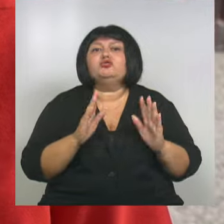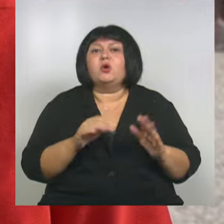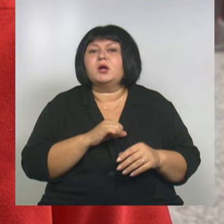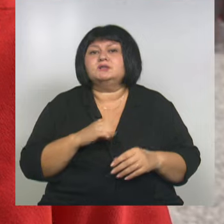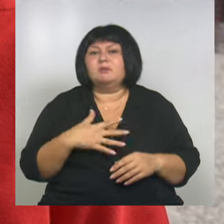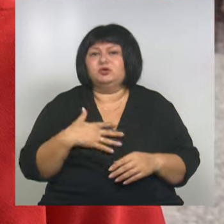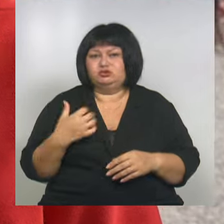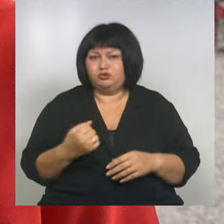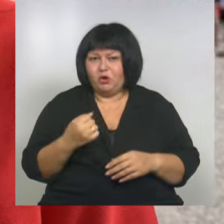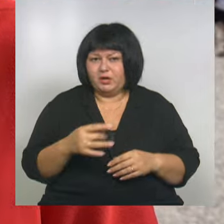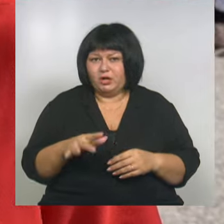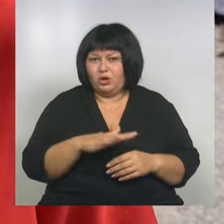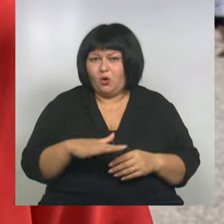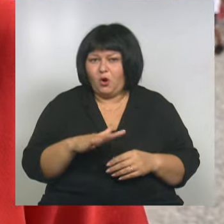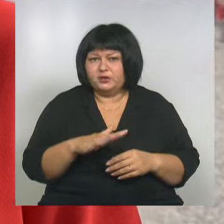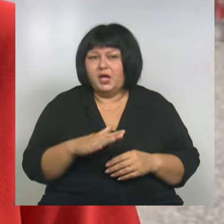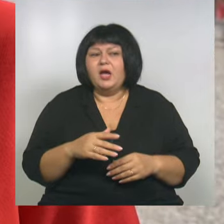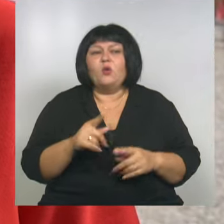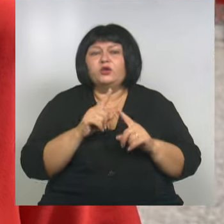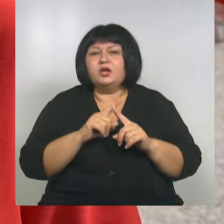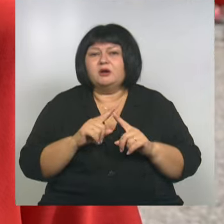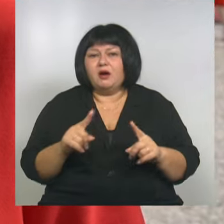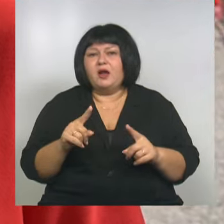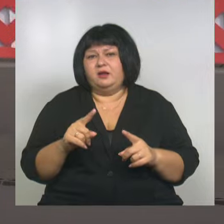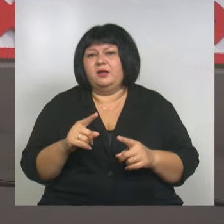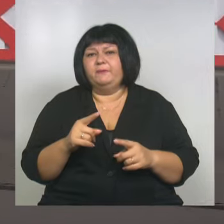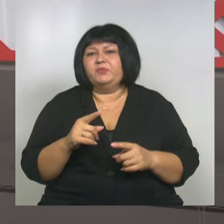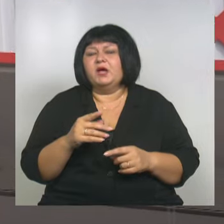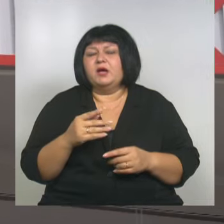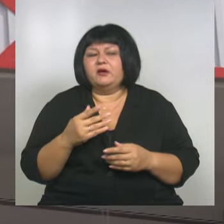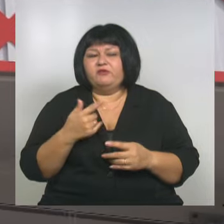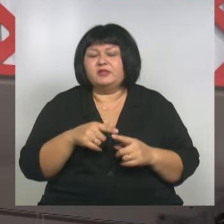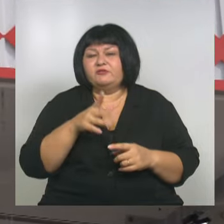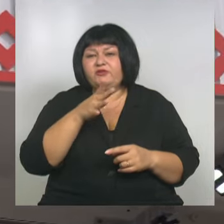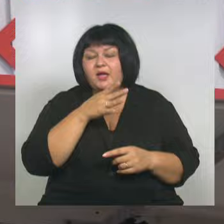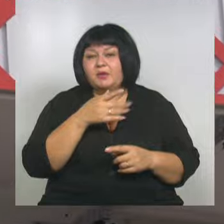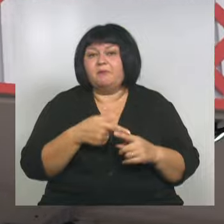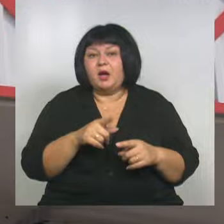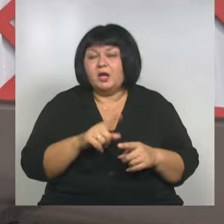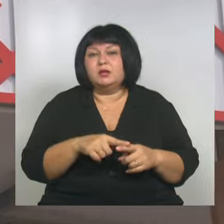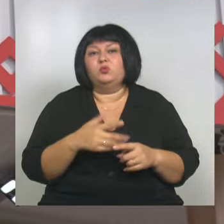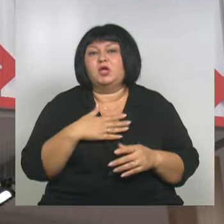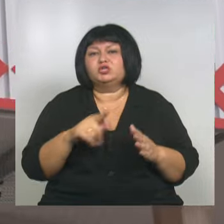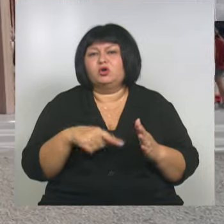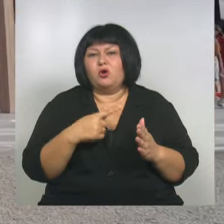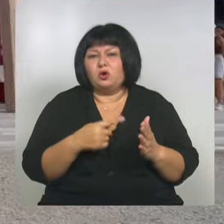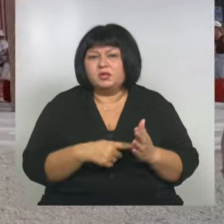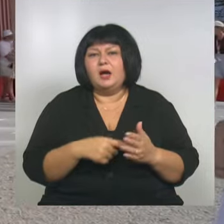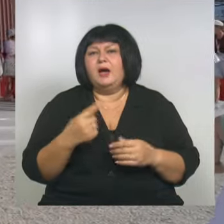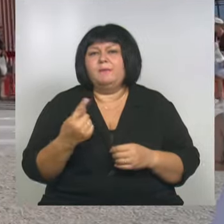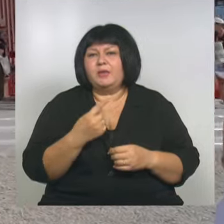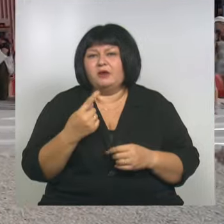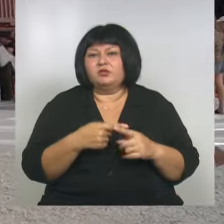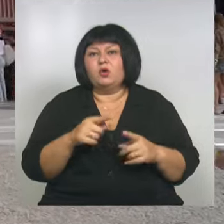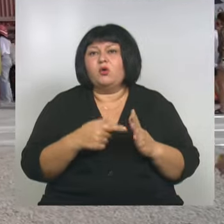стойкий регион, но регион, обладающий уникальным культурным ходом на данный момент времени. Поэтому наши города, первый день, стартовый день,